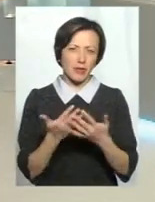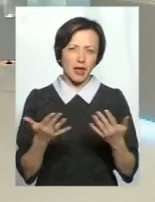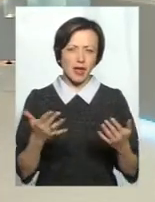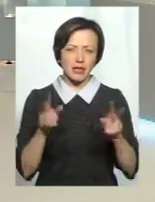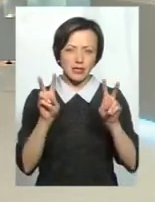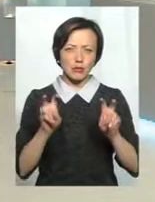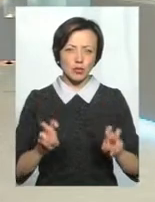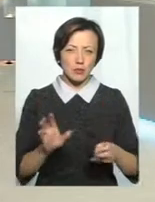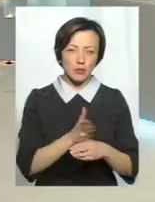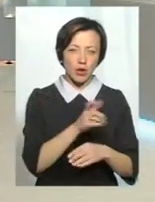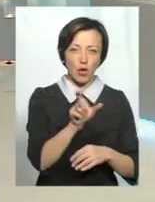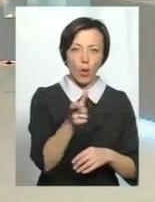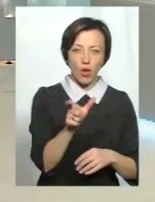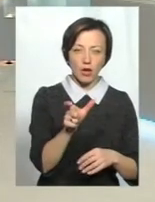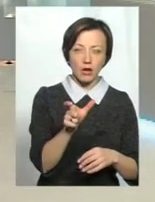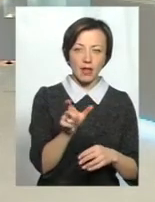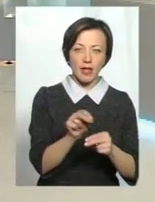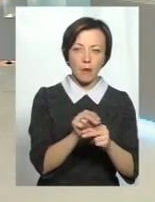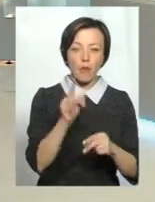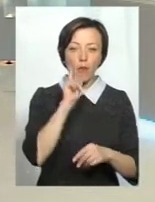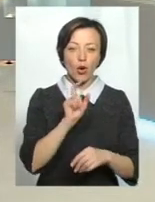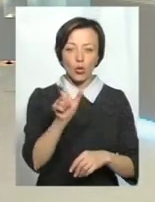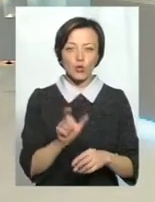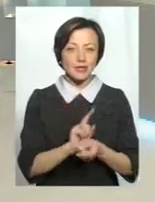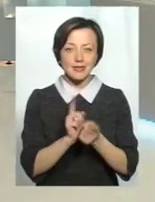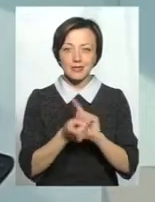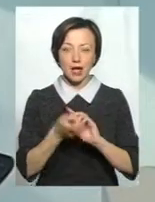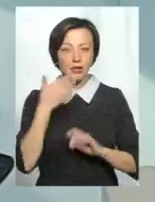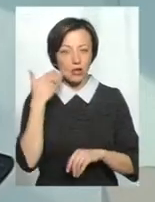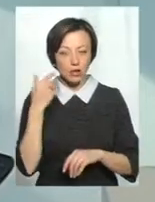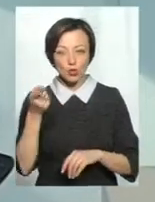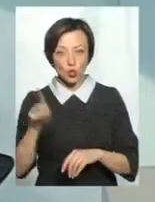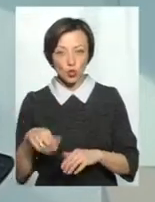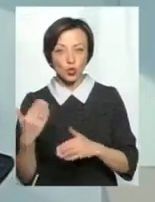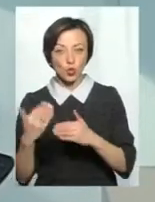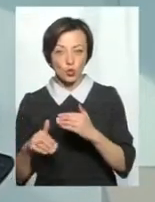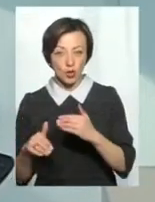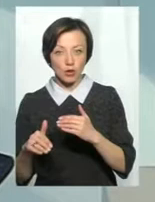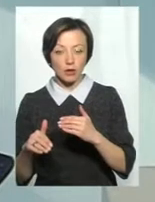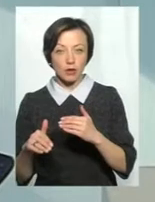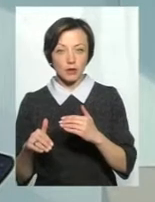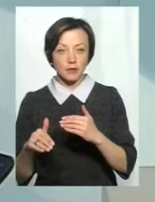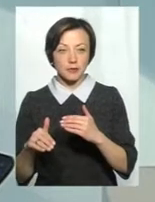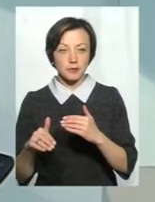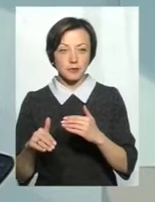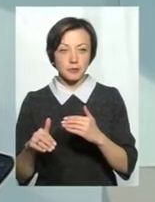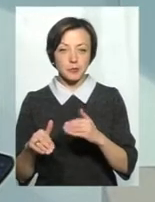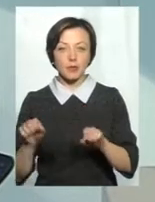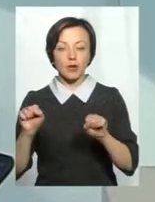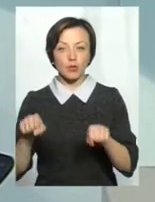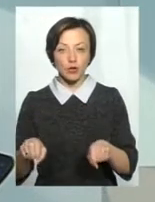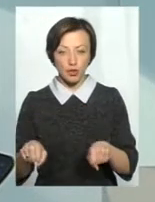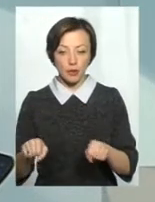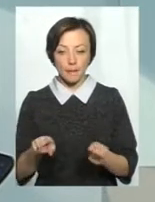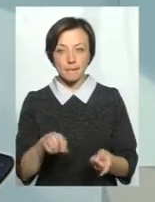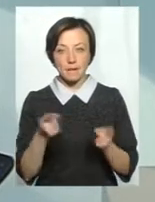знімати голкотерапію, поки людині не стане легше, і тоді вже, в принципі, можна